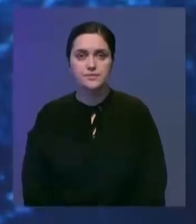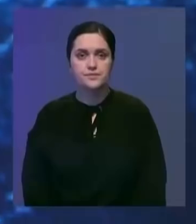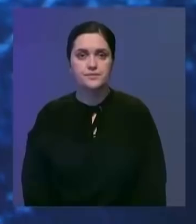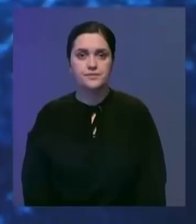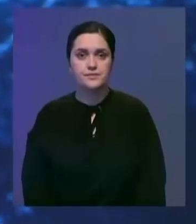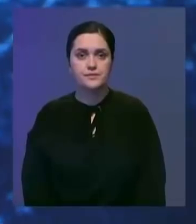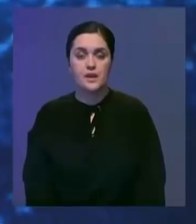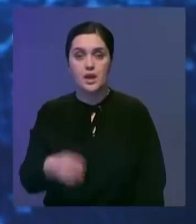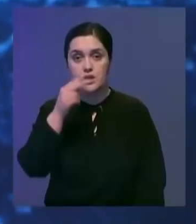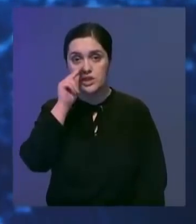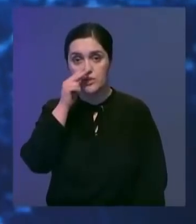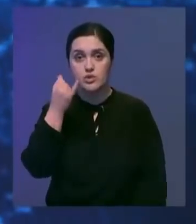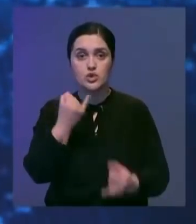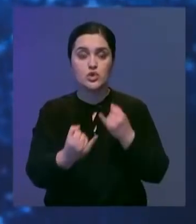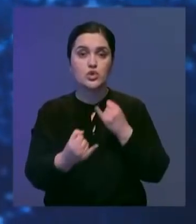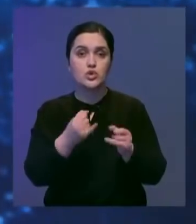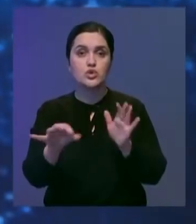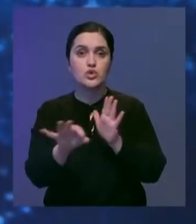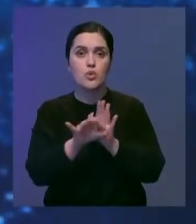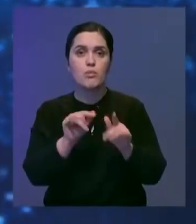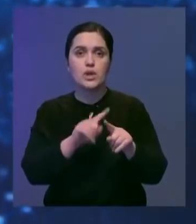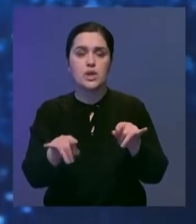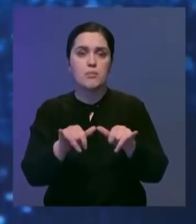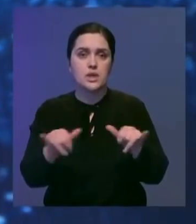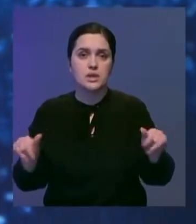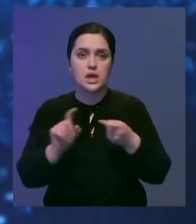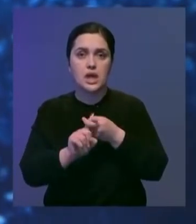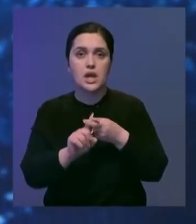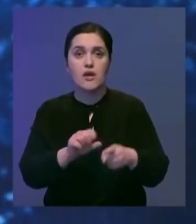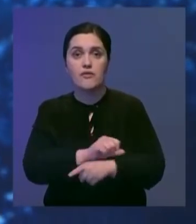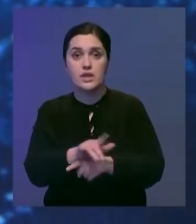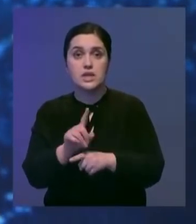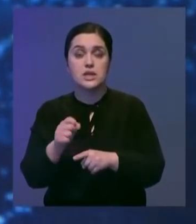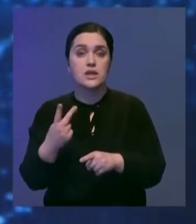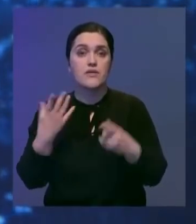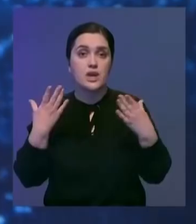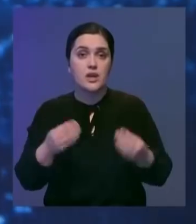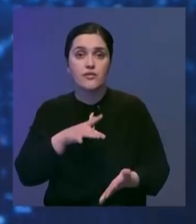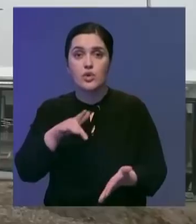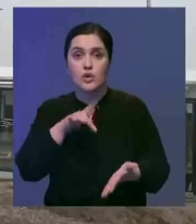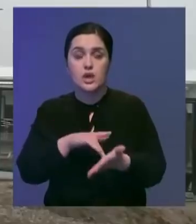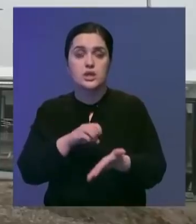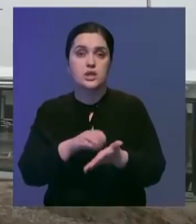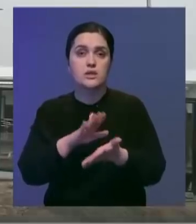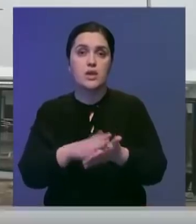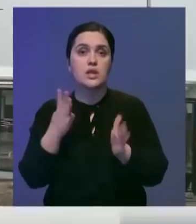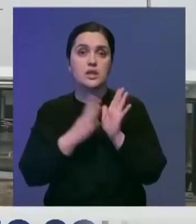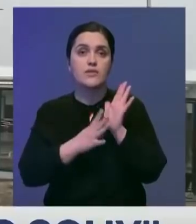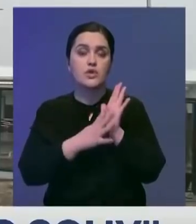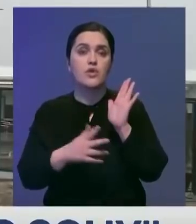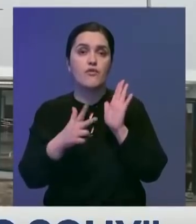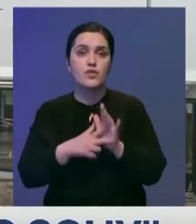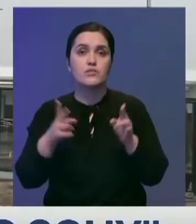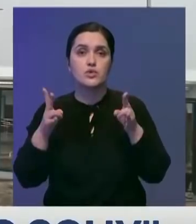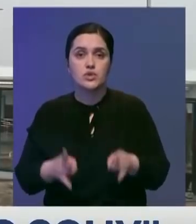Тем временем Шымкент перешел в желтую зону по темпам распространения коронавируса. За последние два дня в мегаполисе зарегистрировали